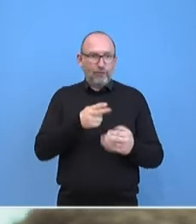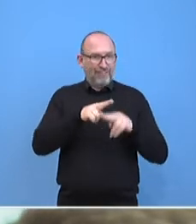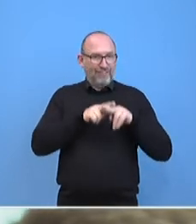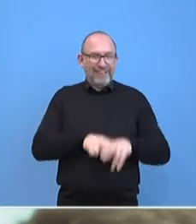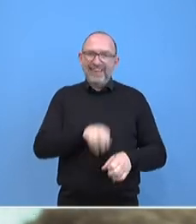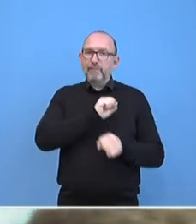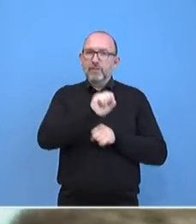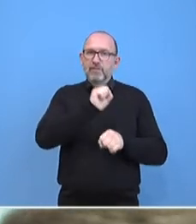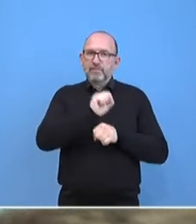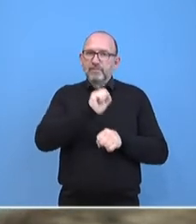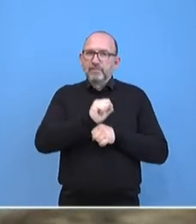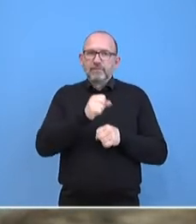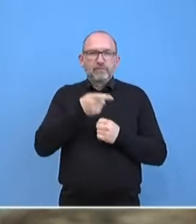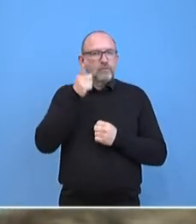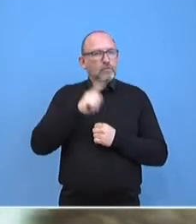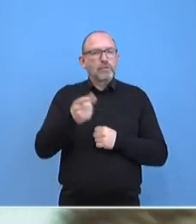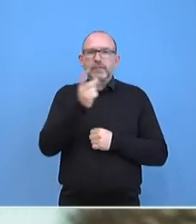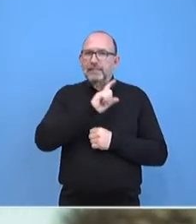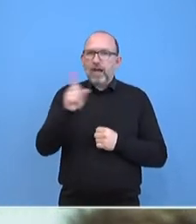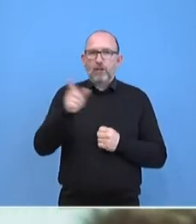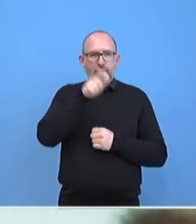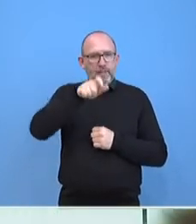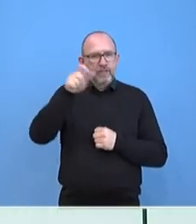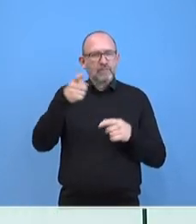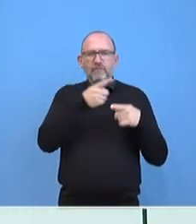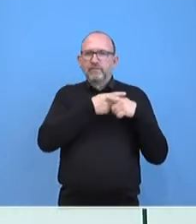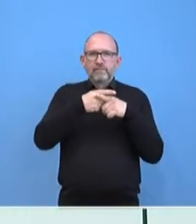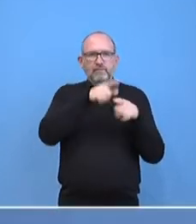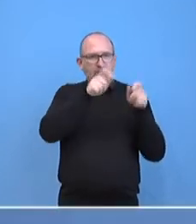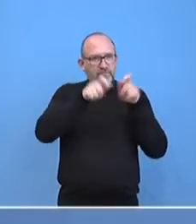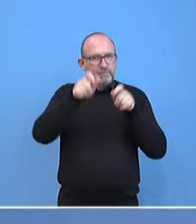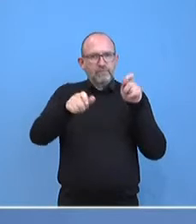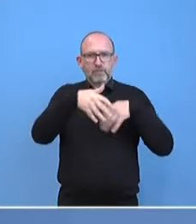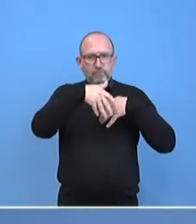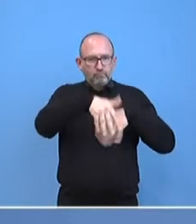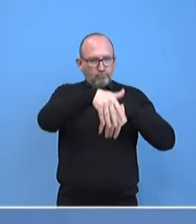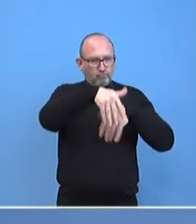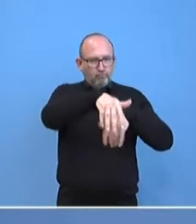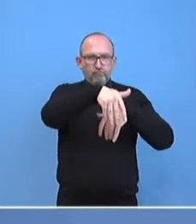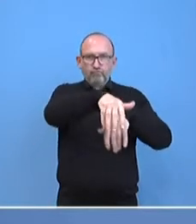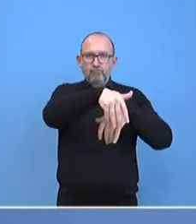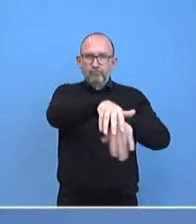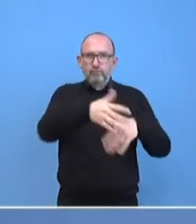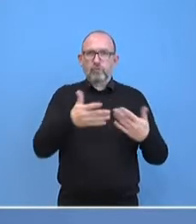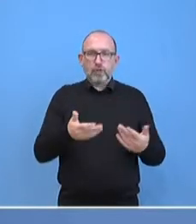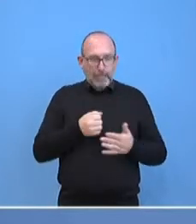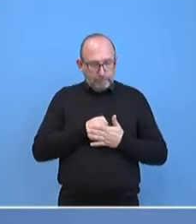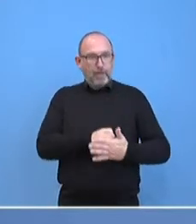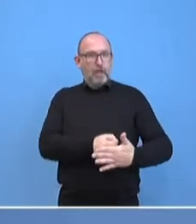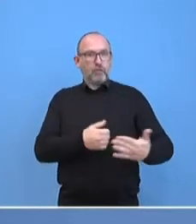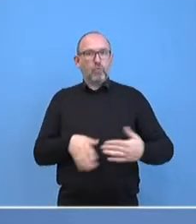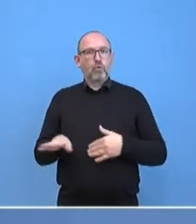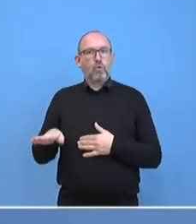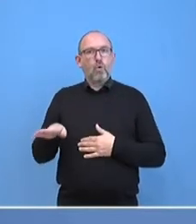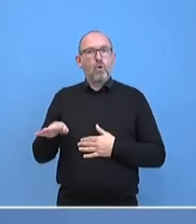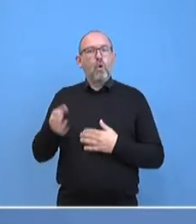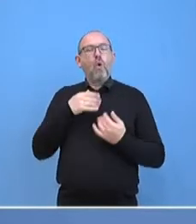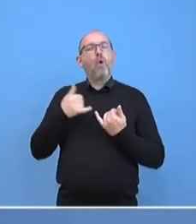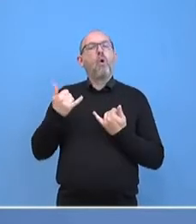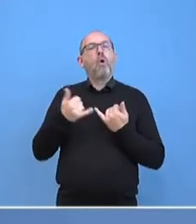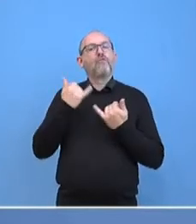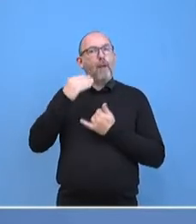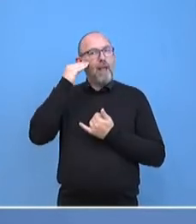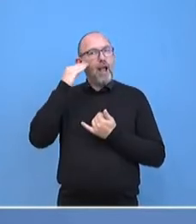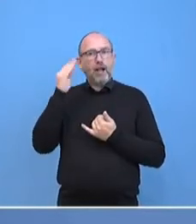Protest von Hunderttausenden von Belarusen und Belarusinnen. Und das hat die Bundeskanzlerin auch selber ausgedrückt. Sie hat gerade auch